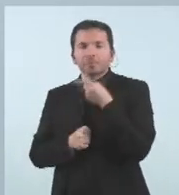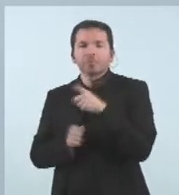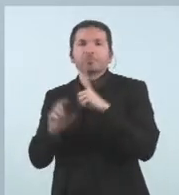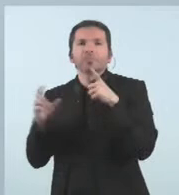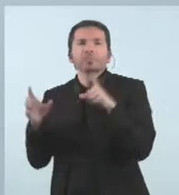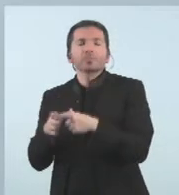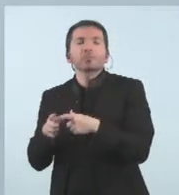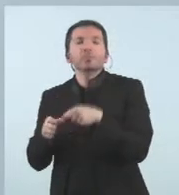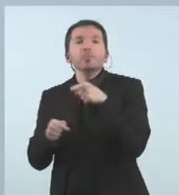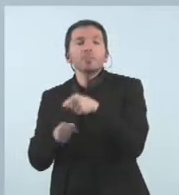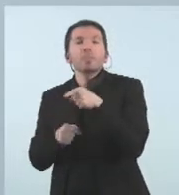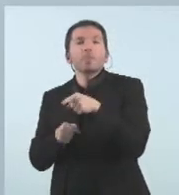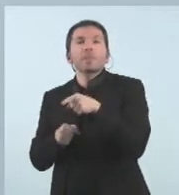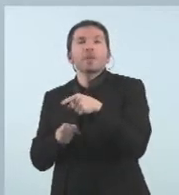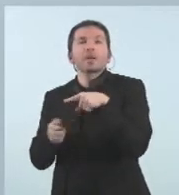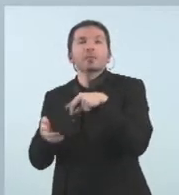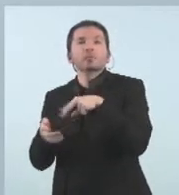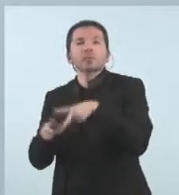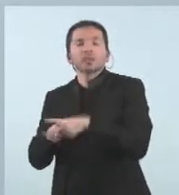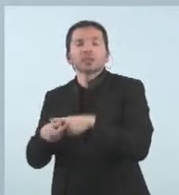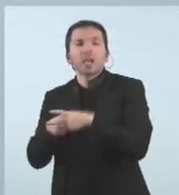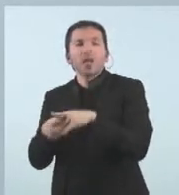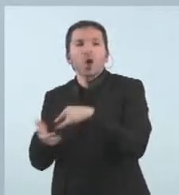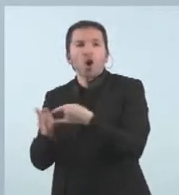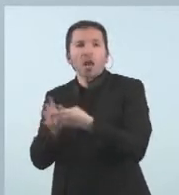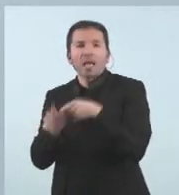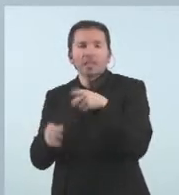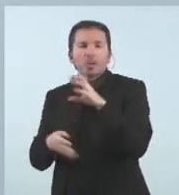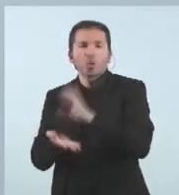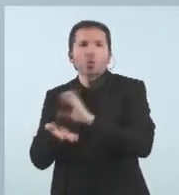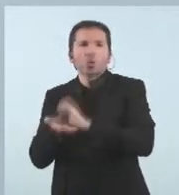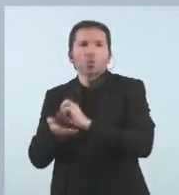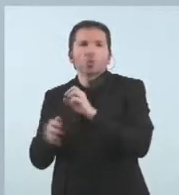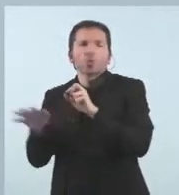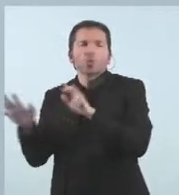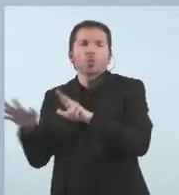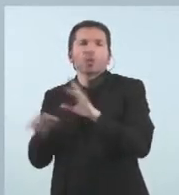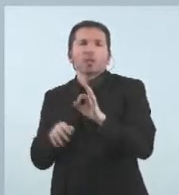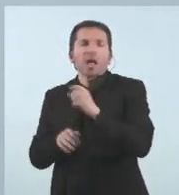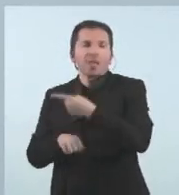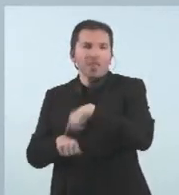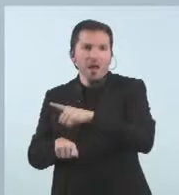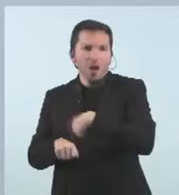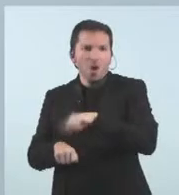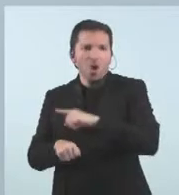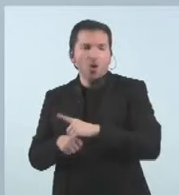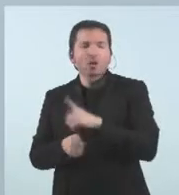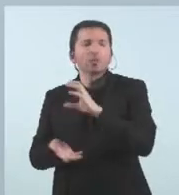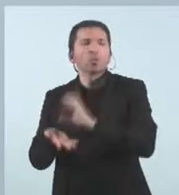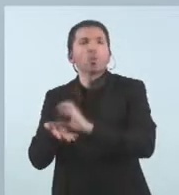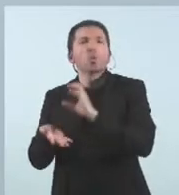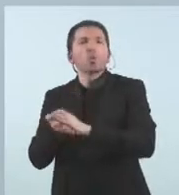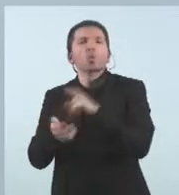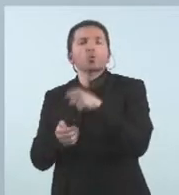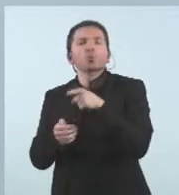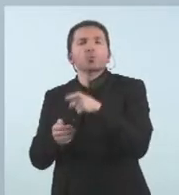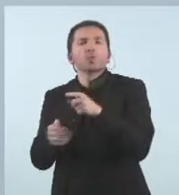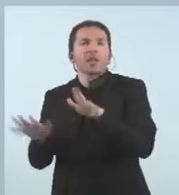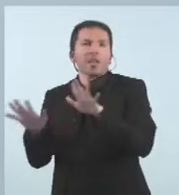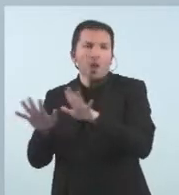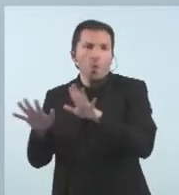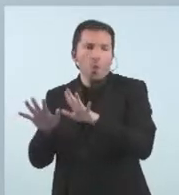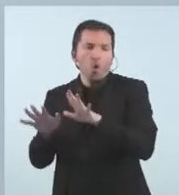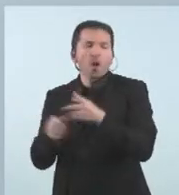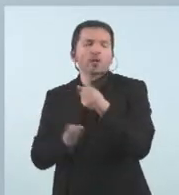elèctric de baixa tensió que és un curs de 80 hores el curs de capacitació d'instal·lador elèctric de molt baixa tensió de 10 hores